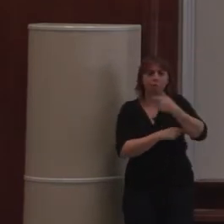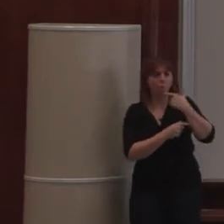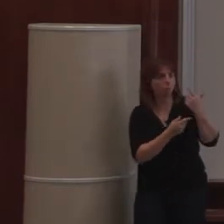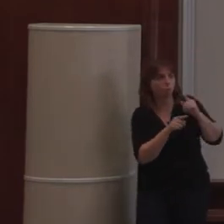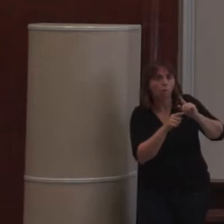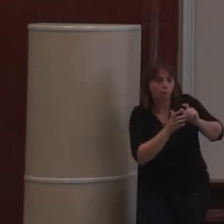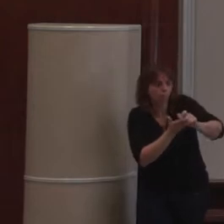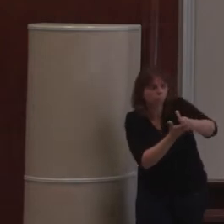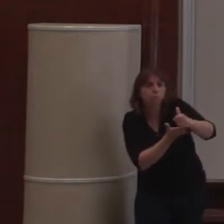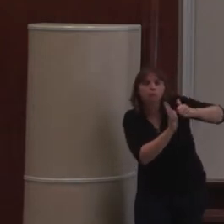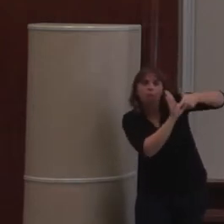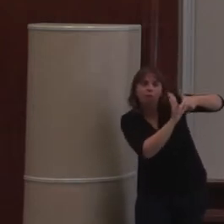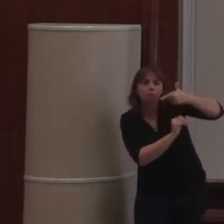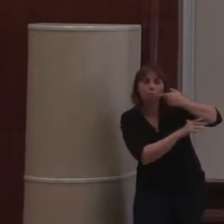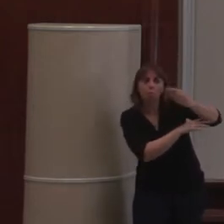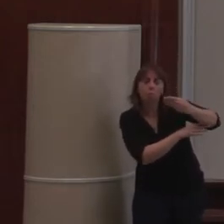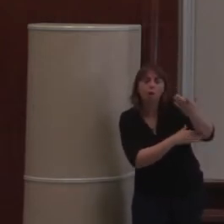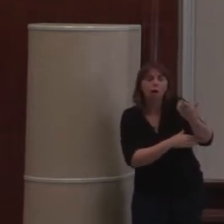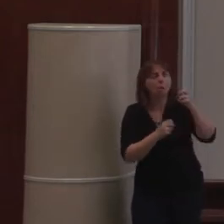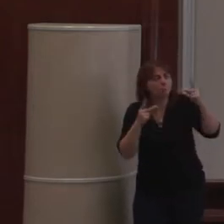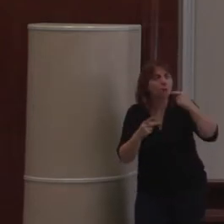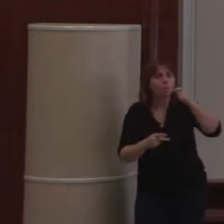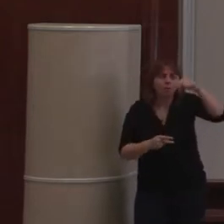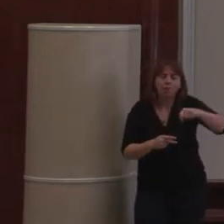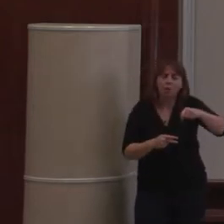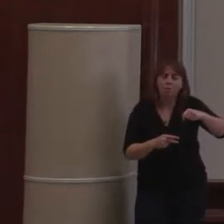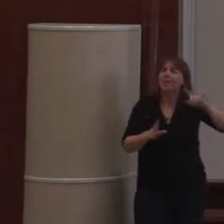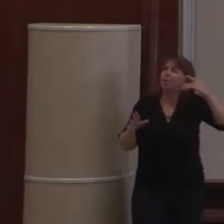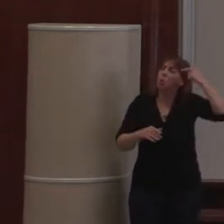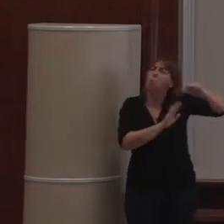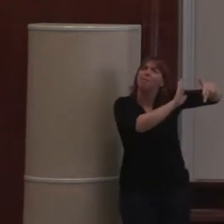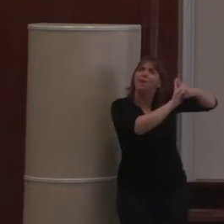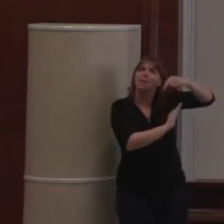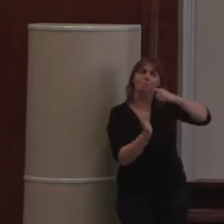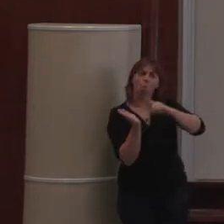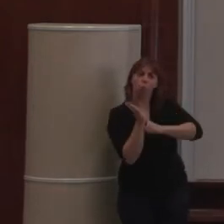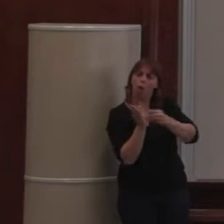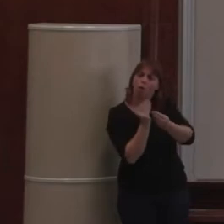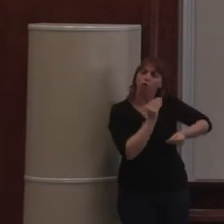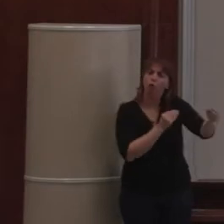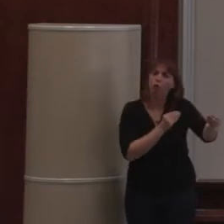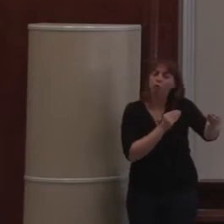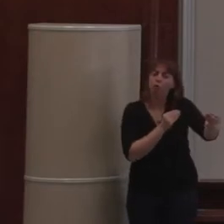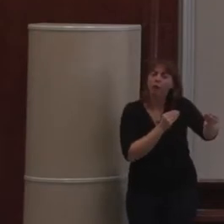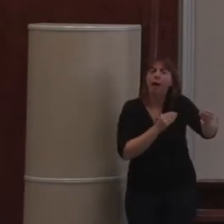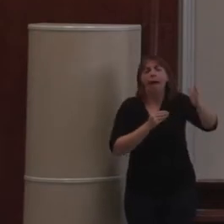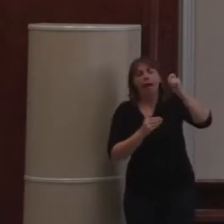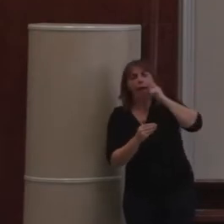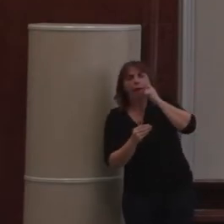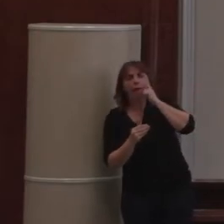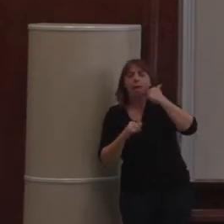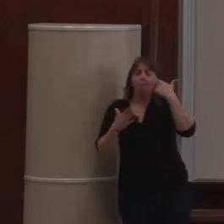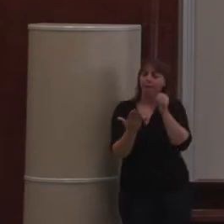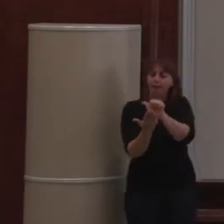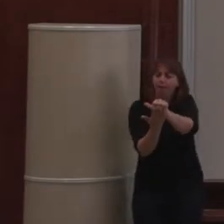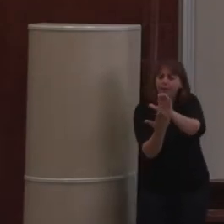métier assez commun. Mais du coup, il faut pouvoir gérer les droits aussi. Et alors, on va vous dire, mais oui, mais ceux qui valident les articles qui sont dans telle catégorie,